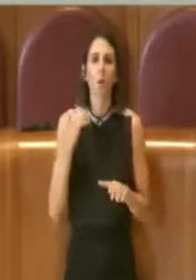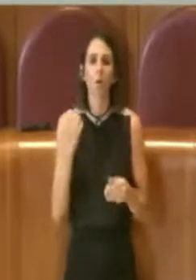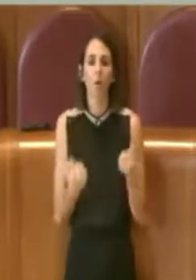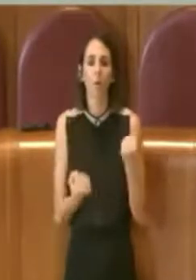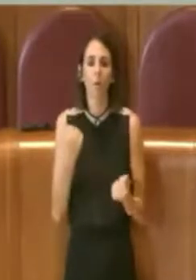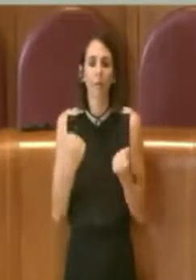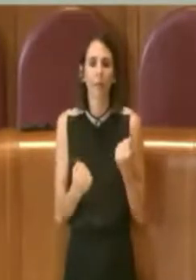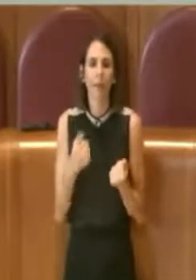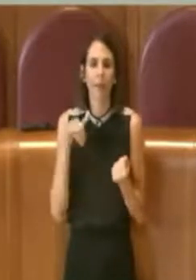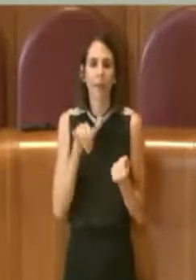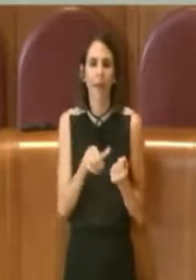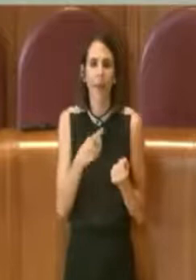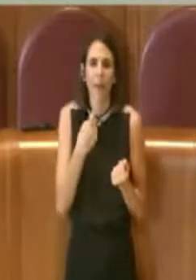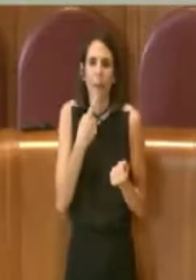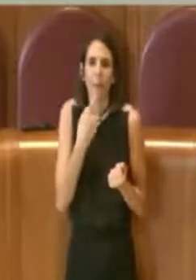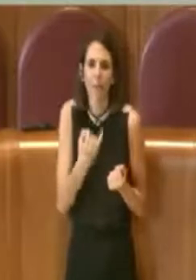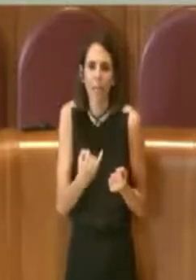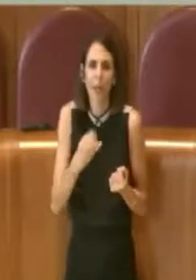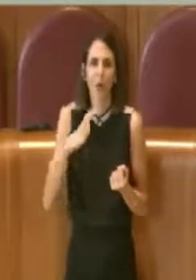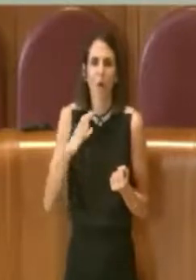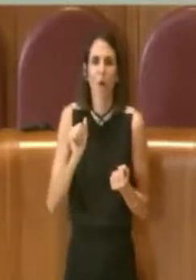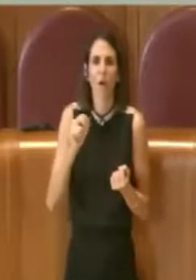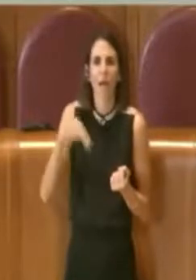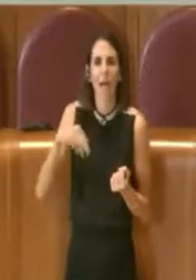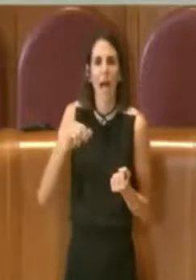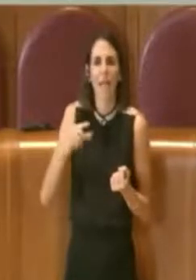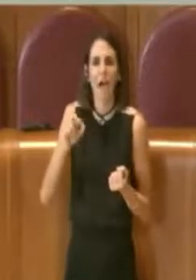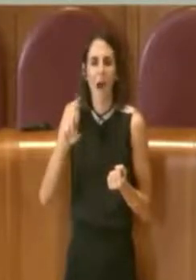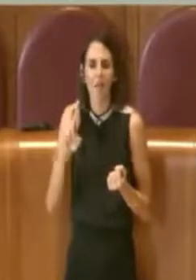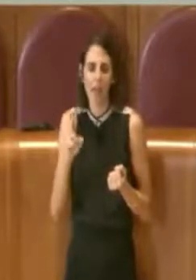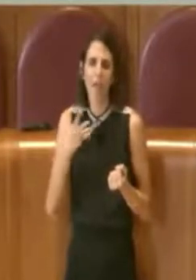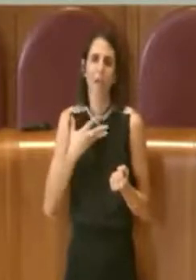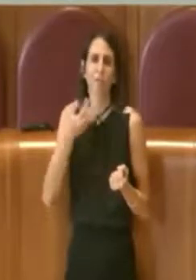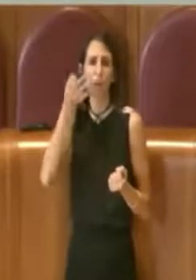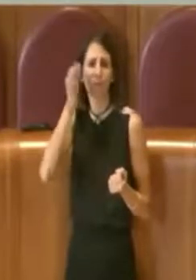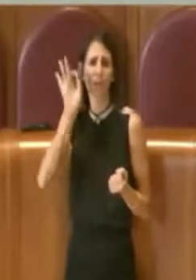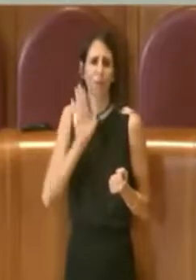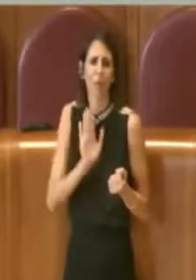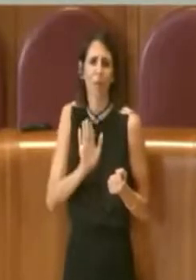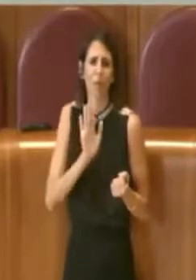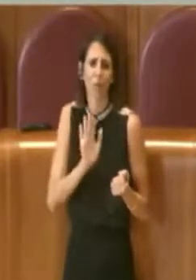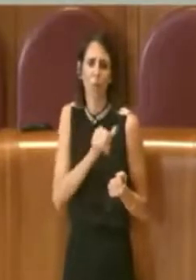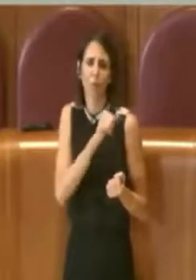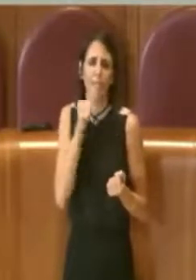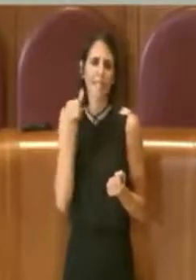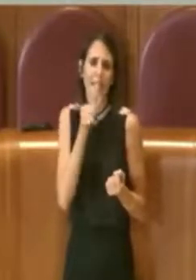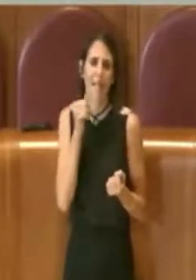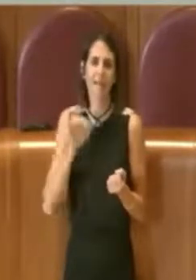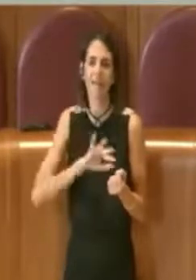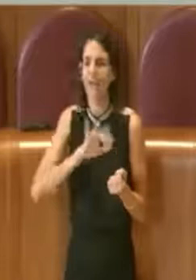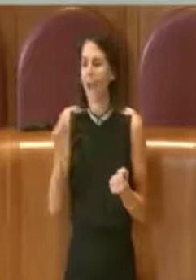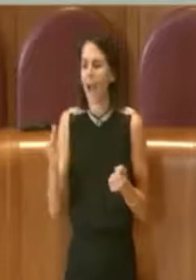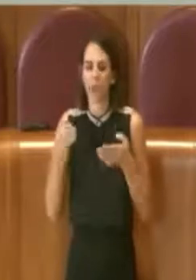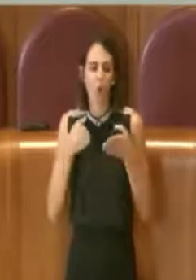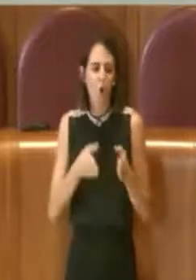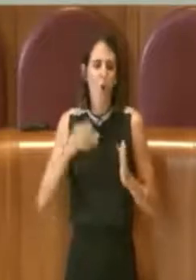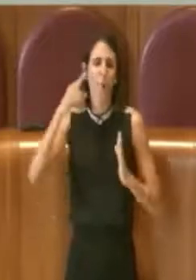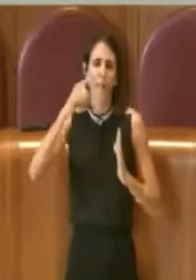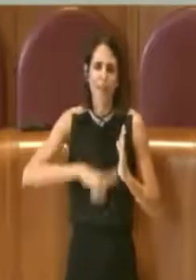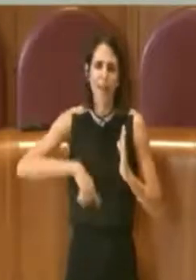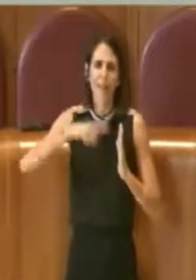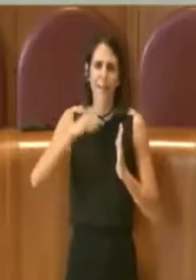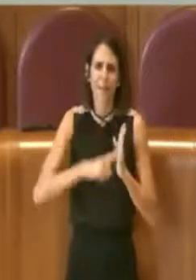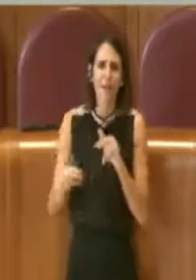ha tutt'altra specificità e necessita di corsi di mesi e anni